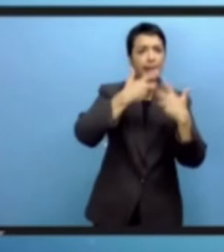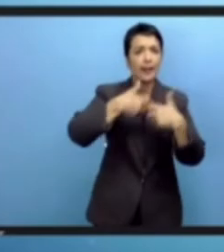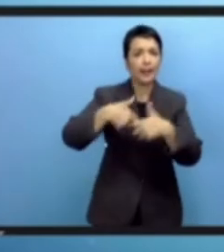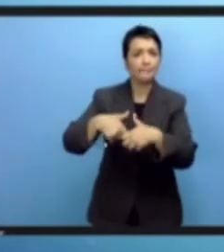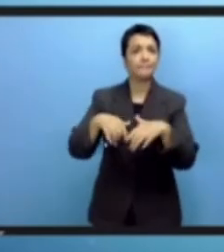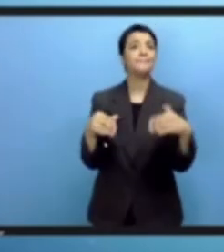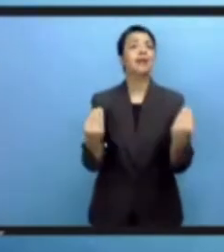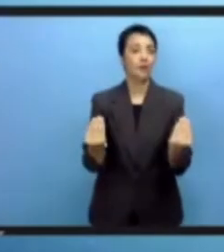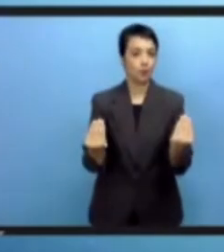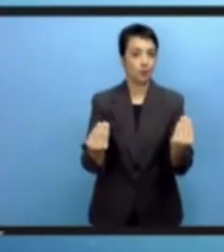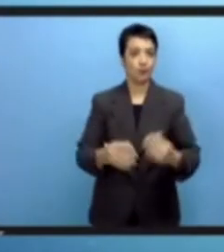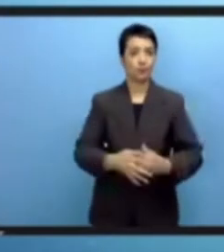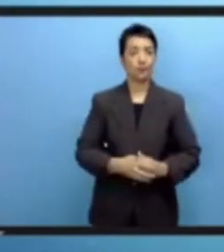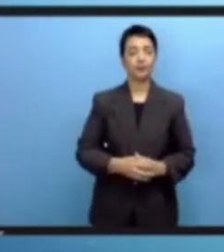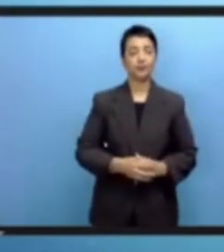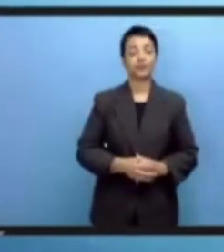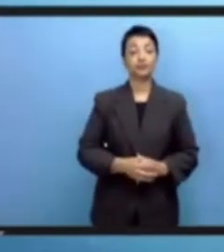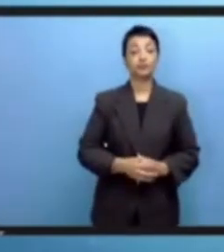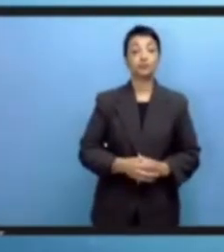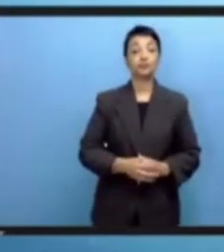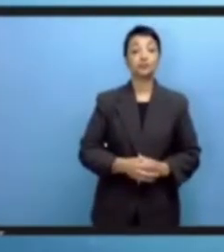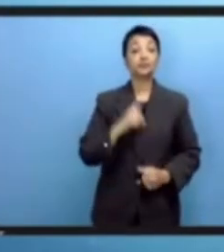الرقمي بشكل عام